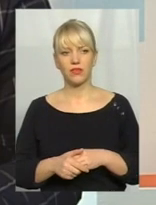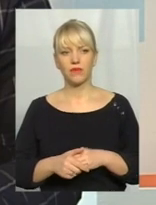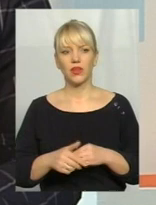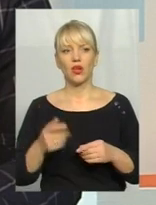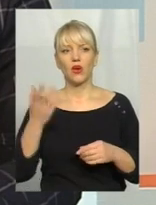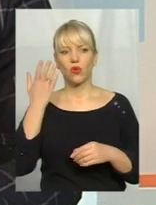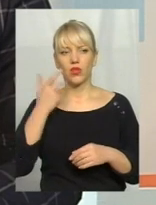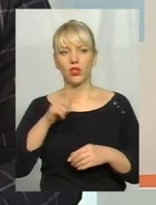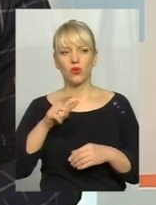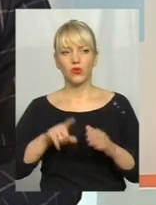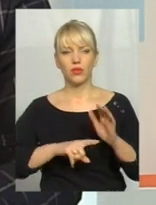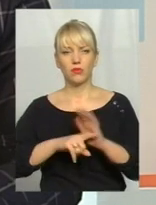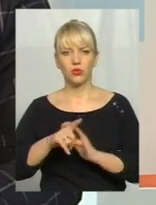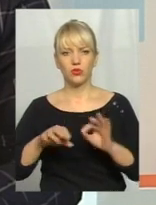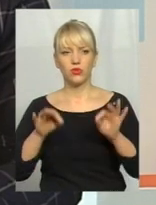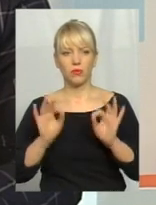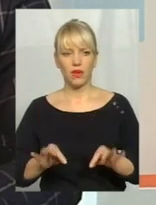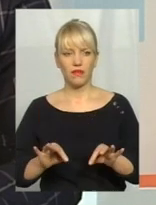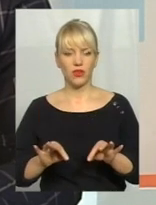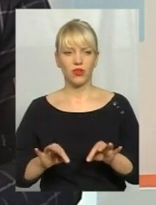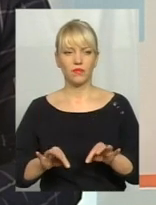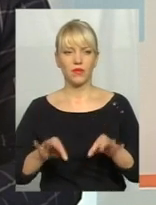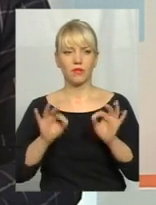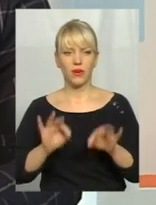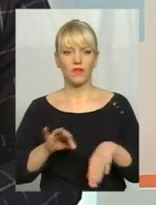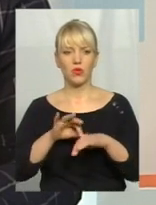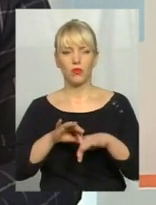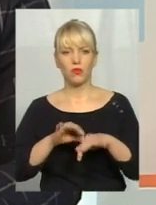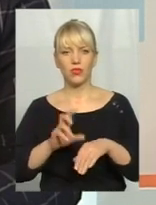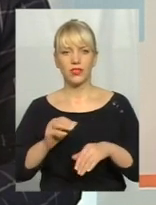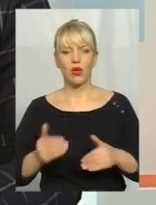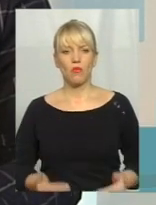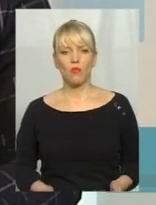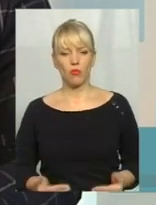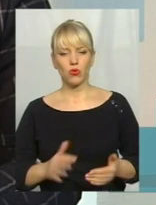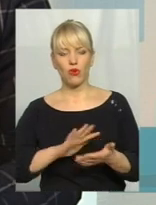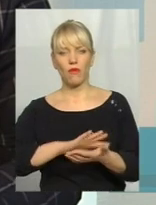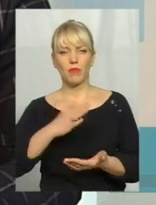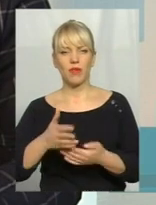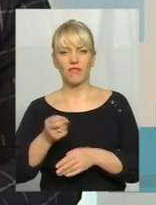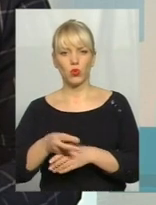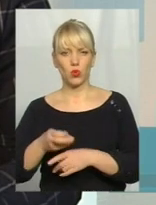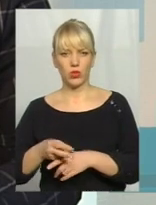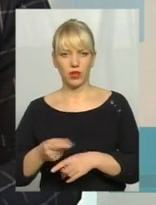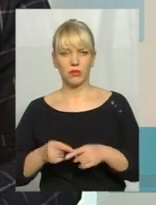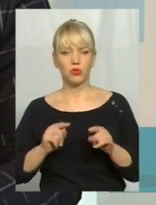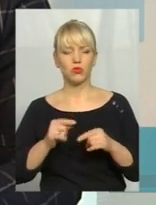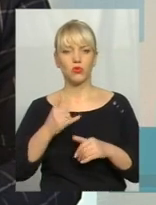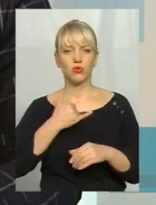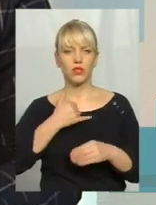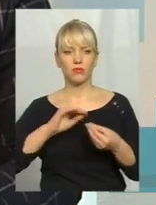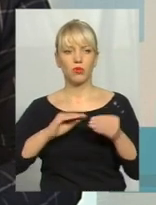коли вони почнуть його правильно, правильно поводитися з побутовими відходами. Тому що у нас проблема